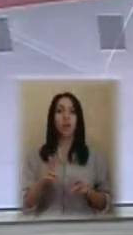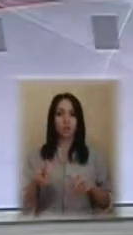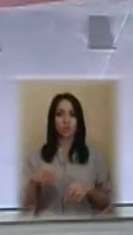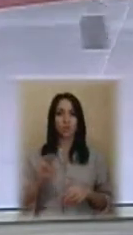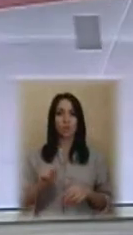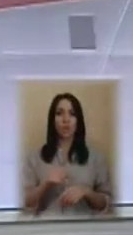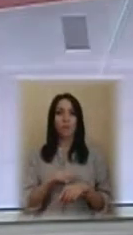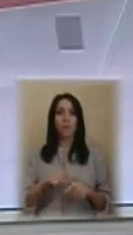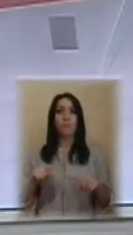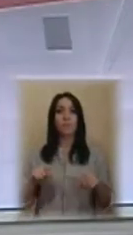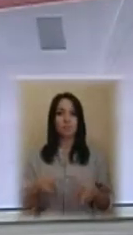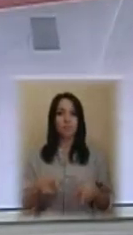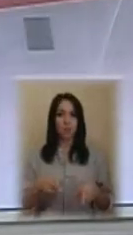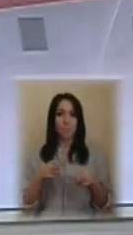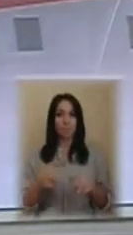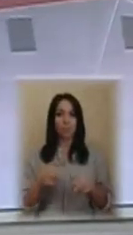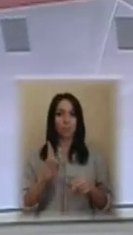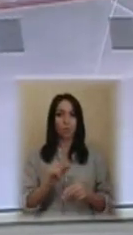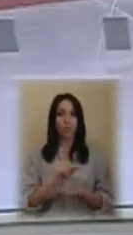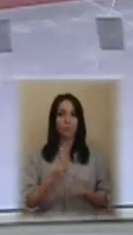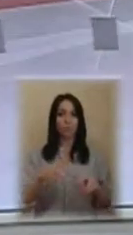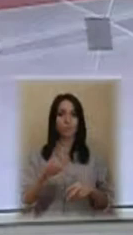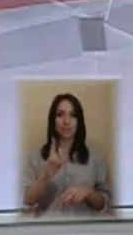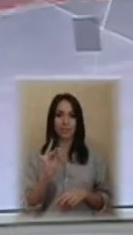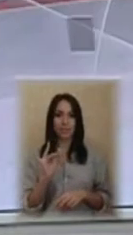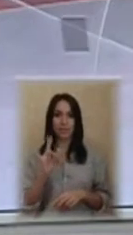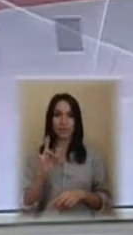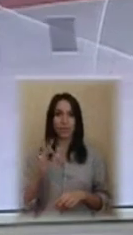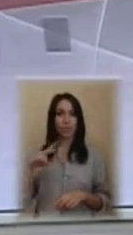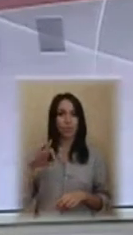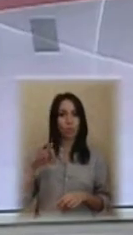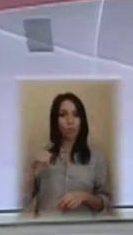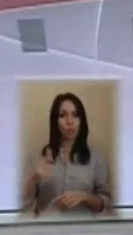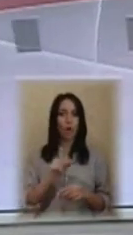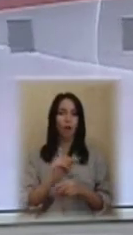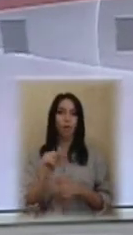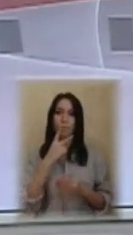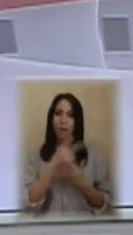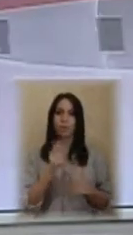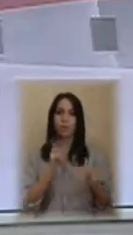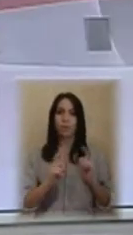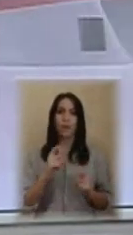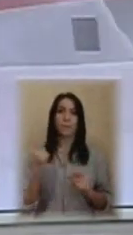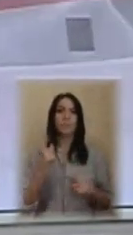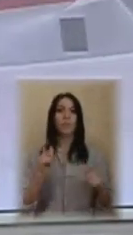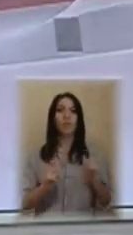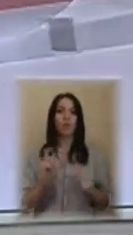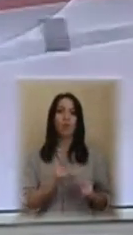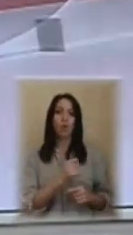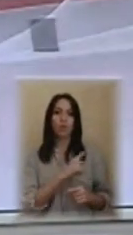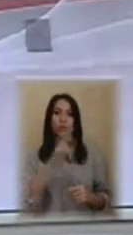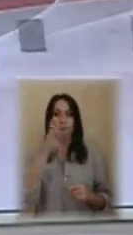злочинців? Кінологи показали курсантам першого курсу Херсонського факультету Одеського державного університету внутрішніх справ.